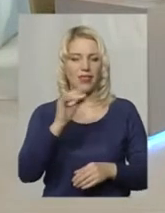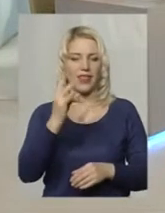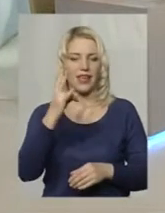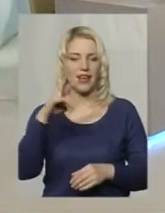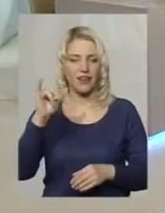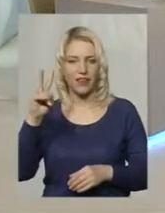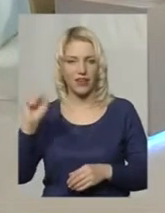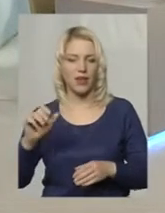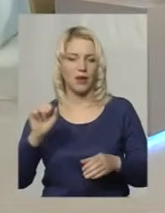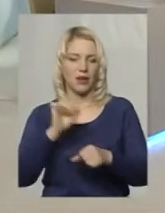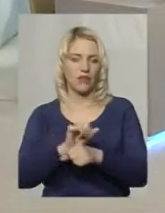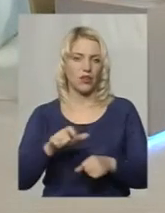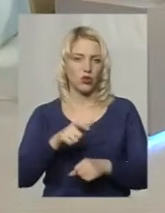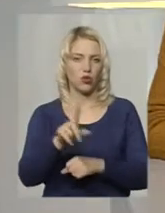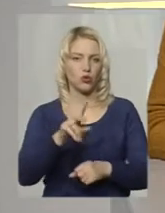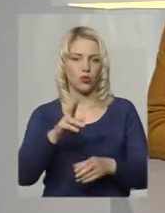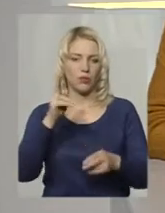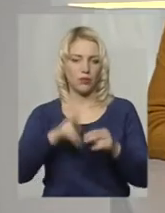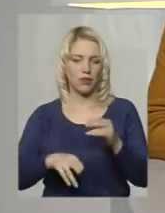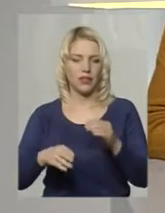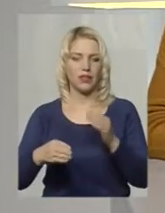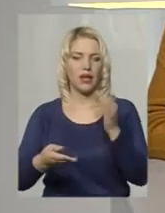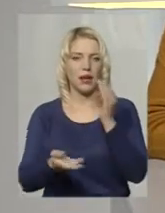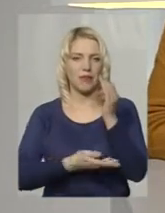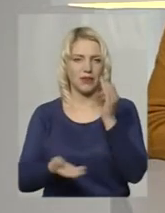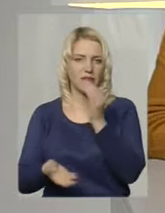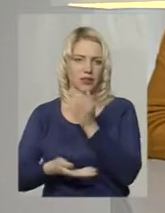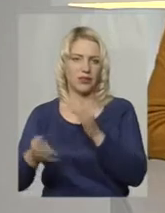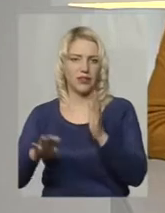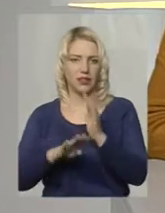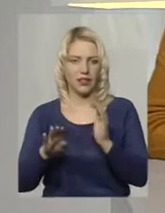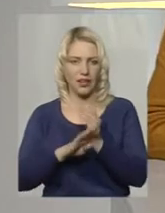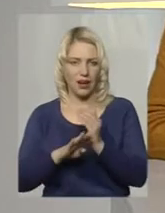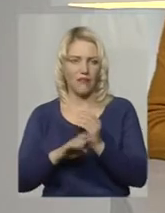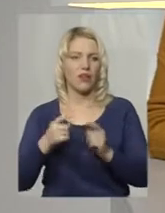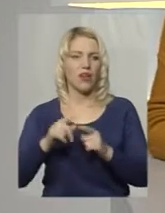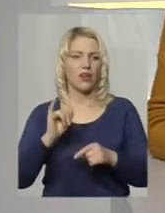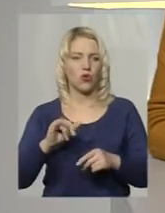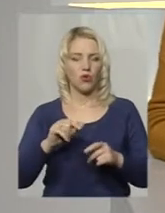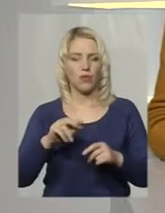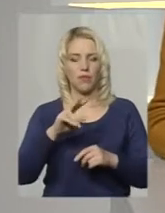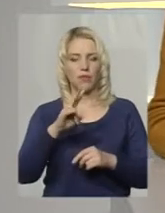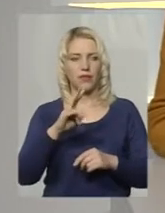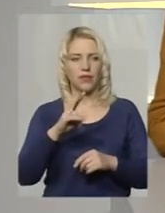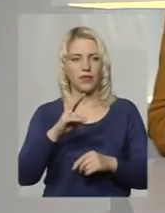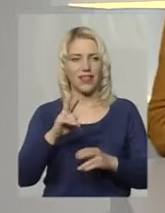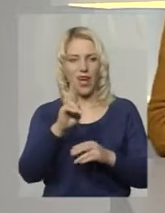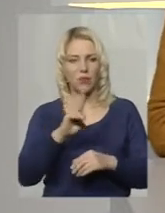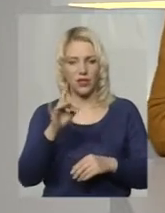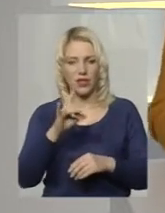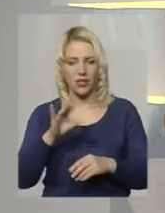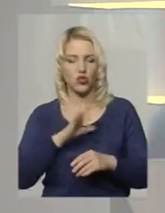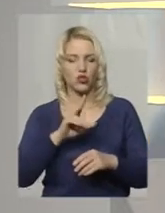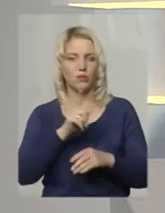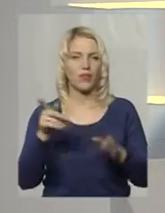дерев. Наприкінці літа освітяни ходили переходом, щоб школу не закрили у Проскурівці, це в Гермалинецькому районі. І в тому ж